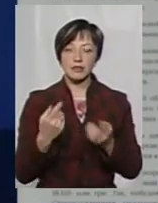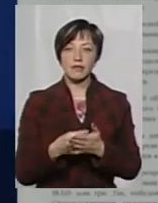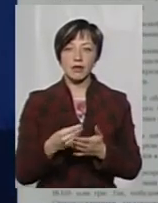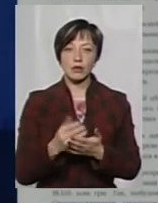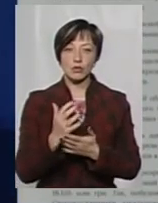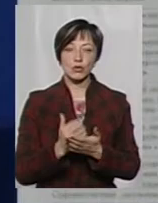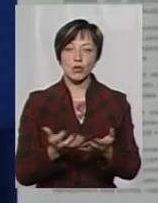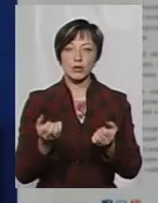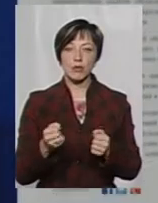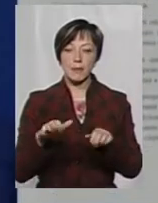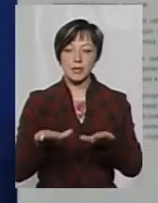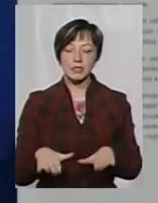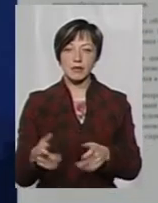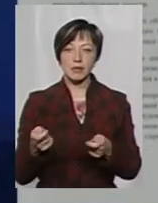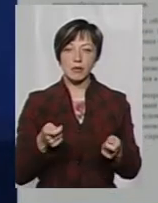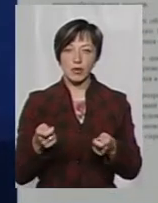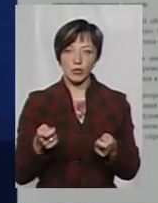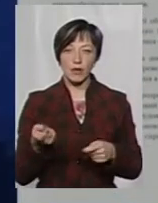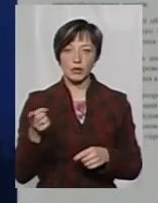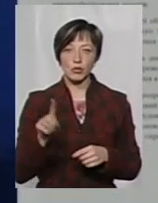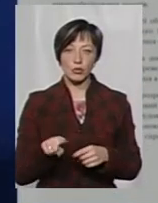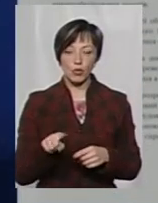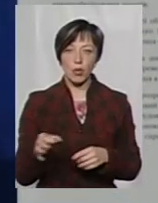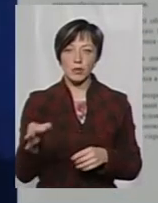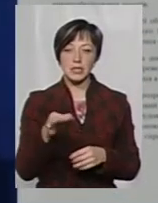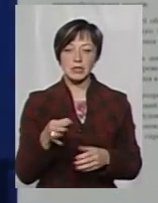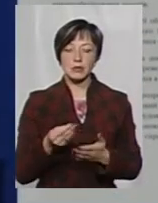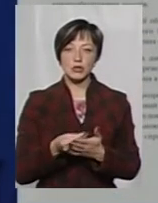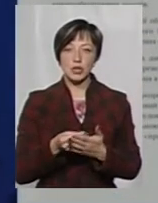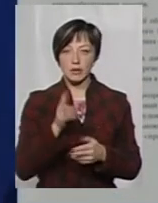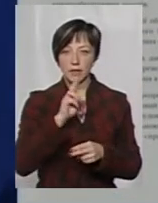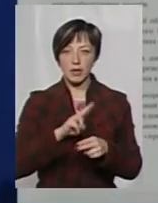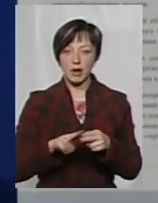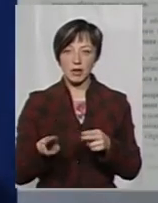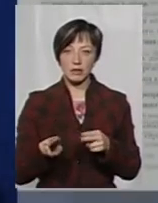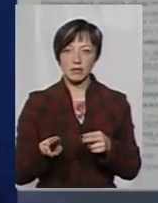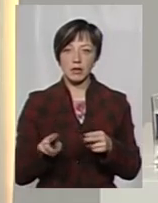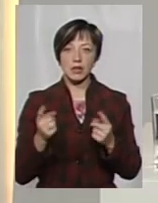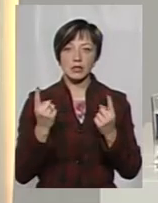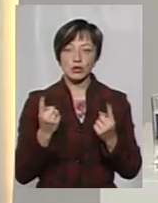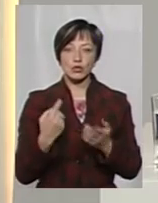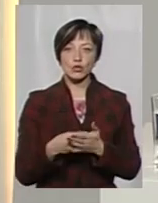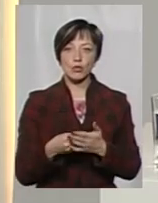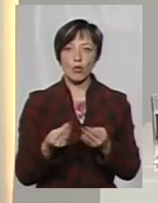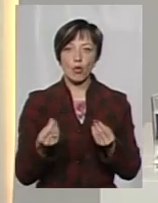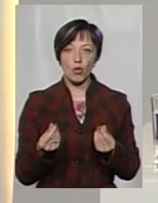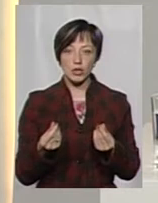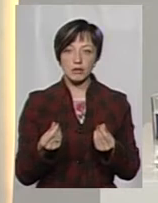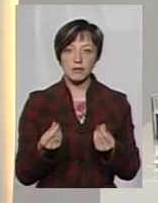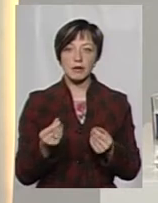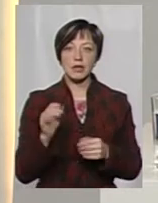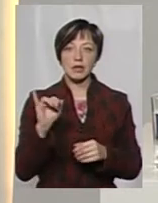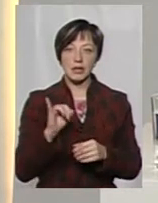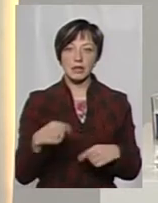ресурс отримали органи місцевого самоврядування, тому обласний бюджет втратив значну суму коштів, тому